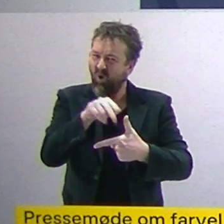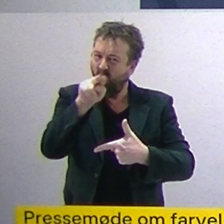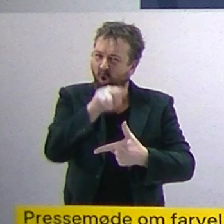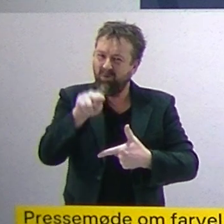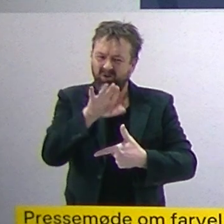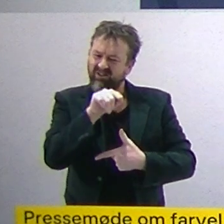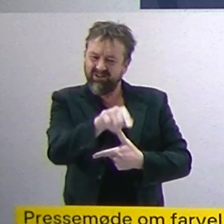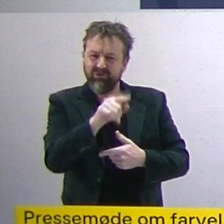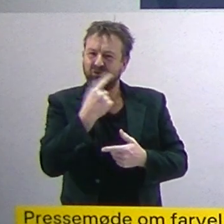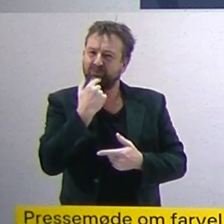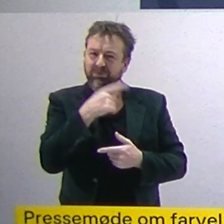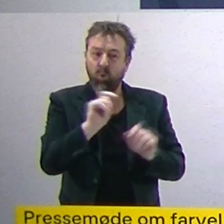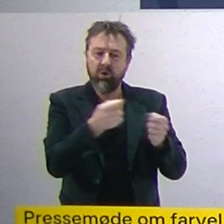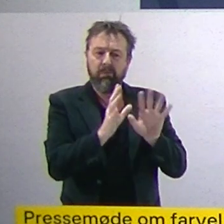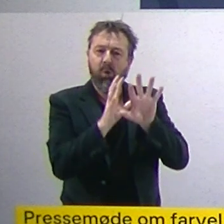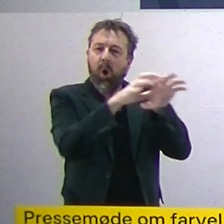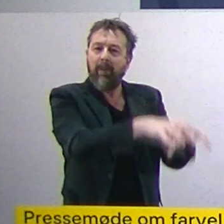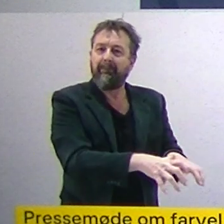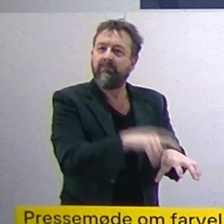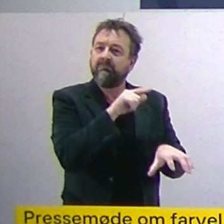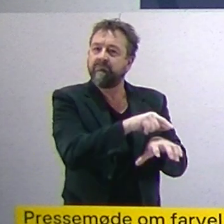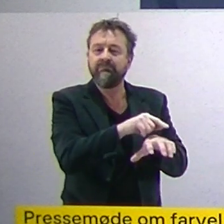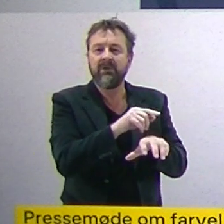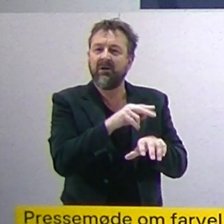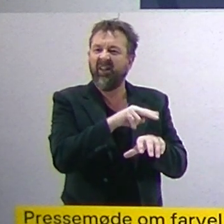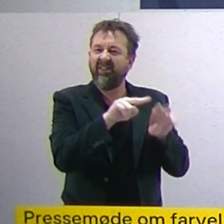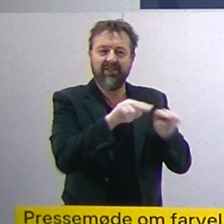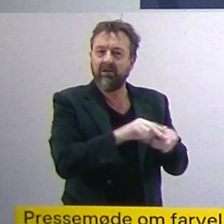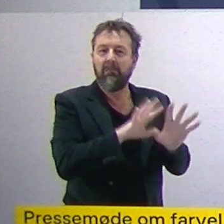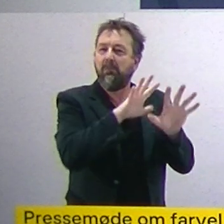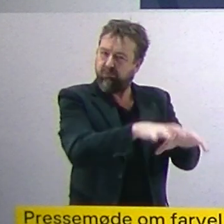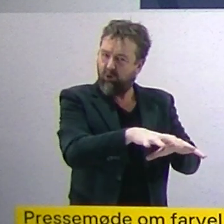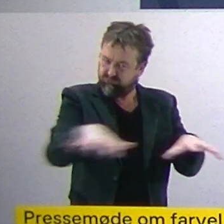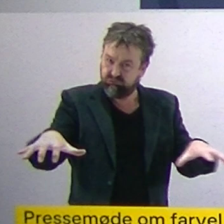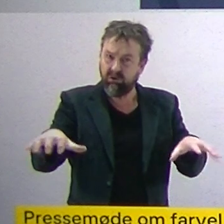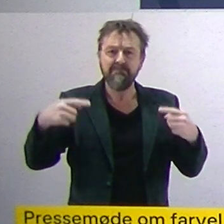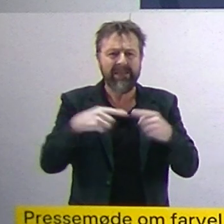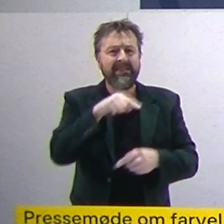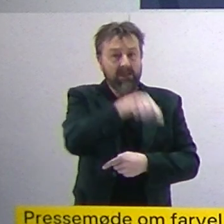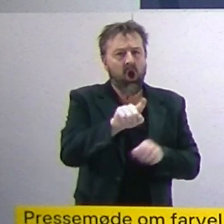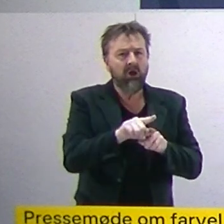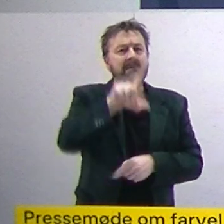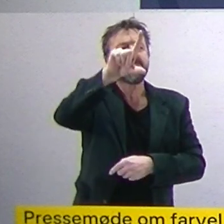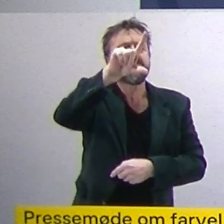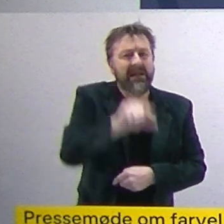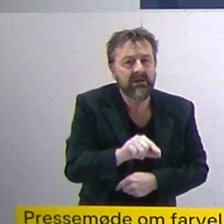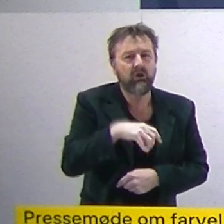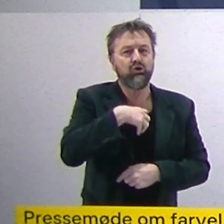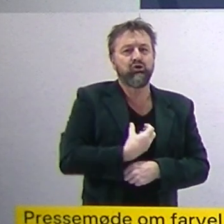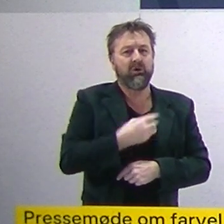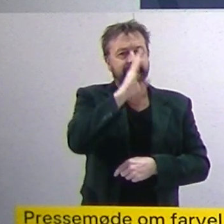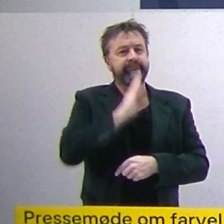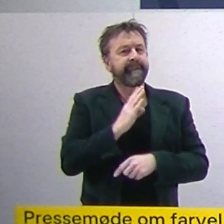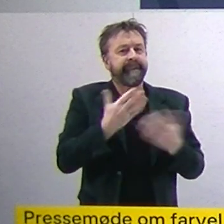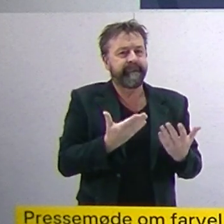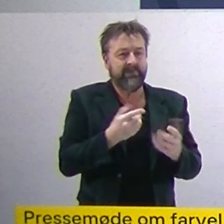natur. Den har overtaget hurtigt, den dominerer nærmest fuldstændig, og den er mindre sygdomsfremkaldende end alle de tidligere dominerende